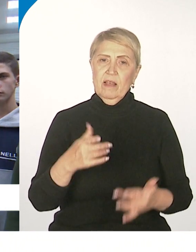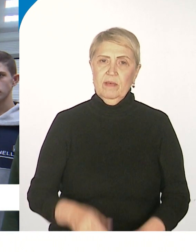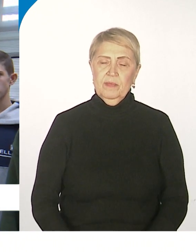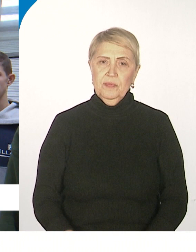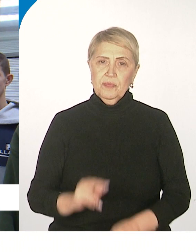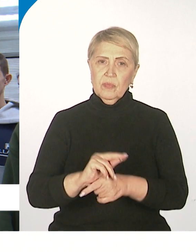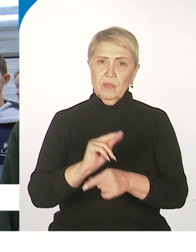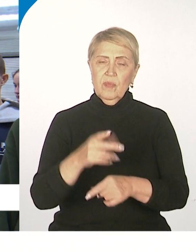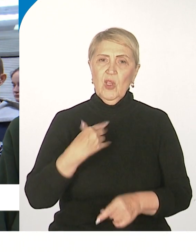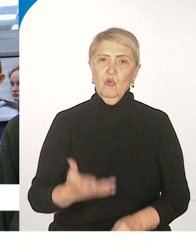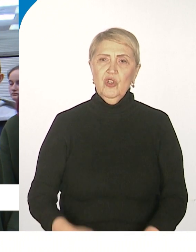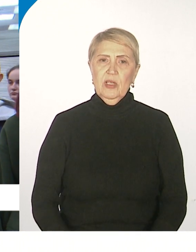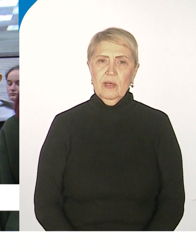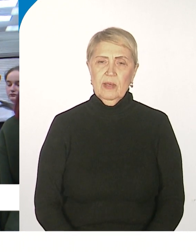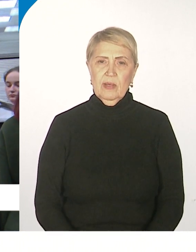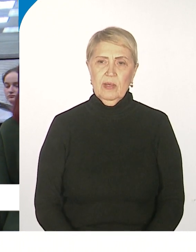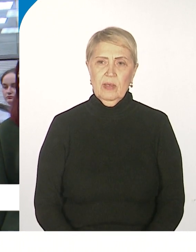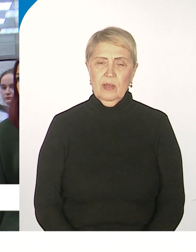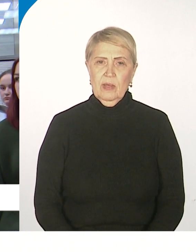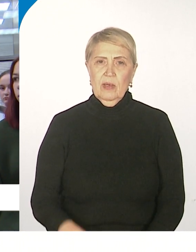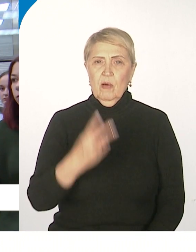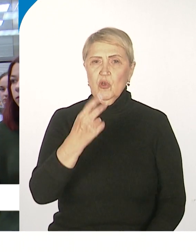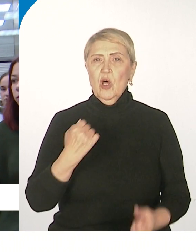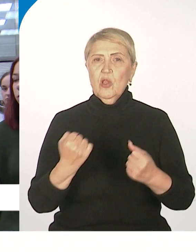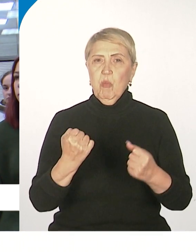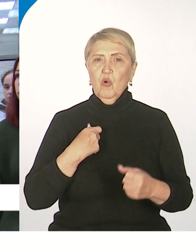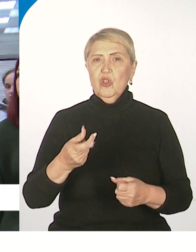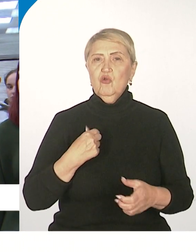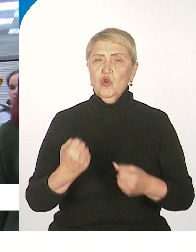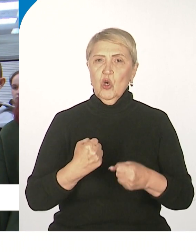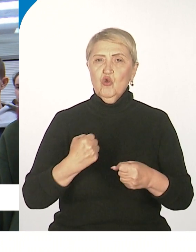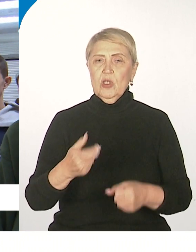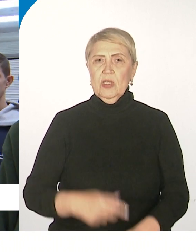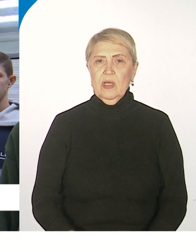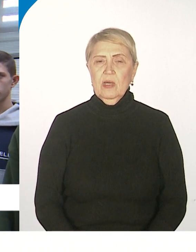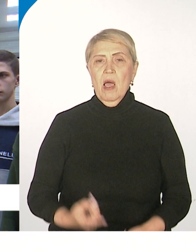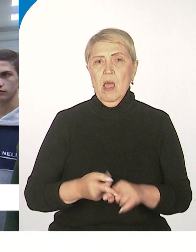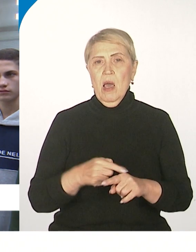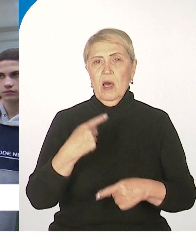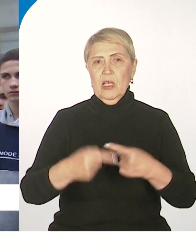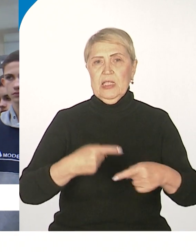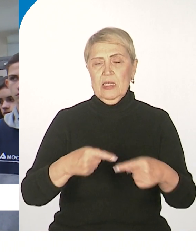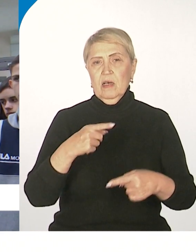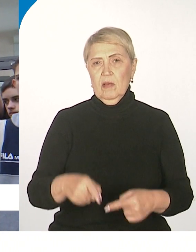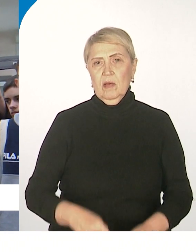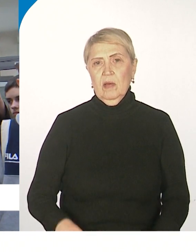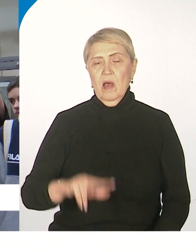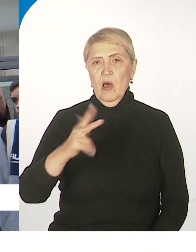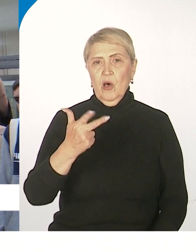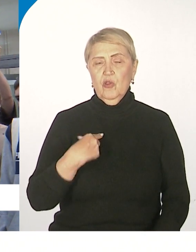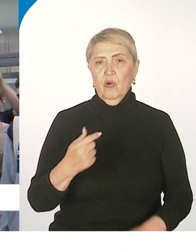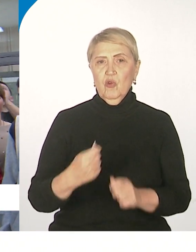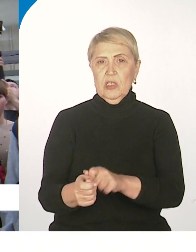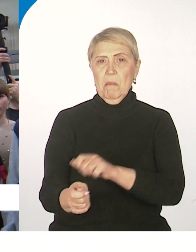Учим испытывать данные изделия на прочность, на жесткость и так далее. У нас здесь производственный цикл изделия от трёхмерной